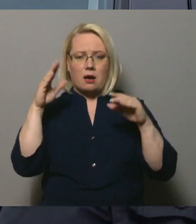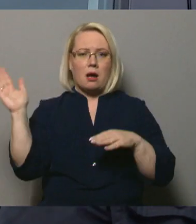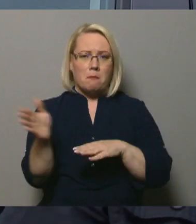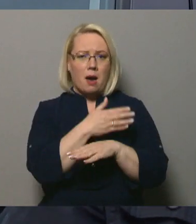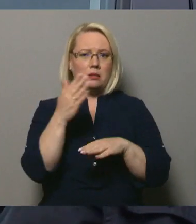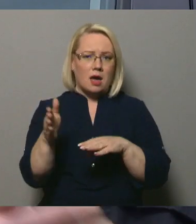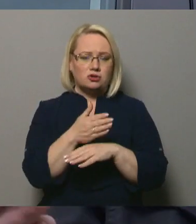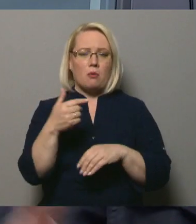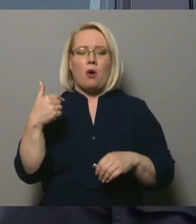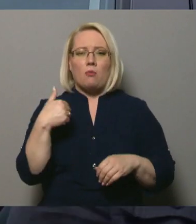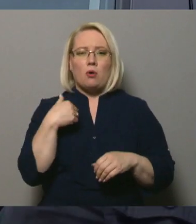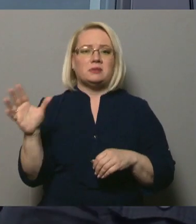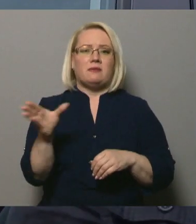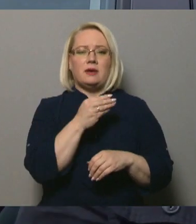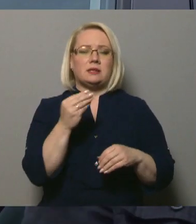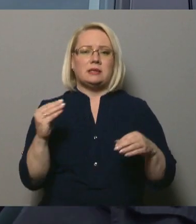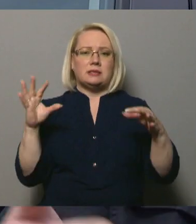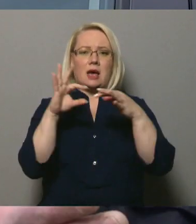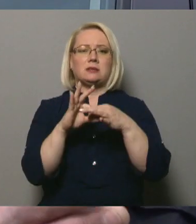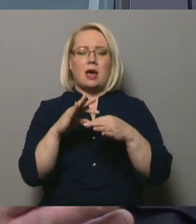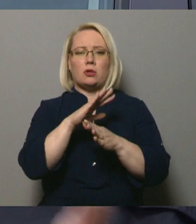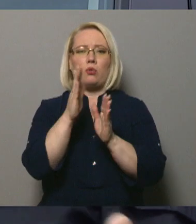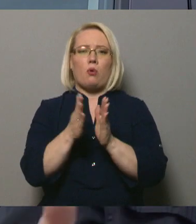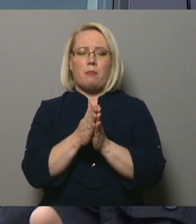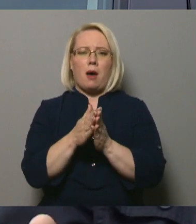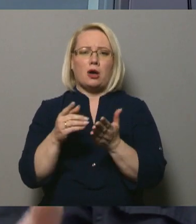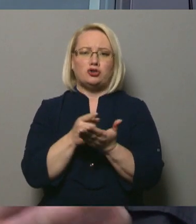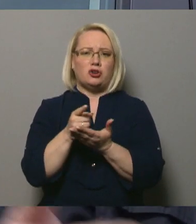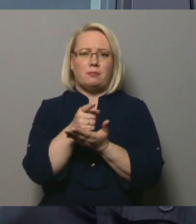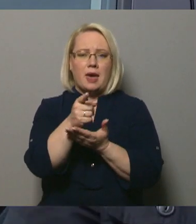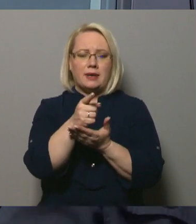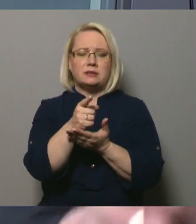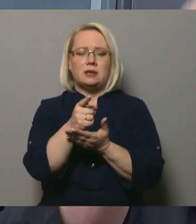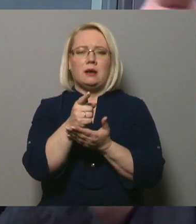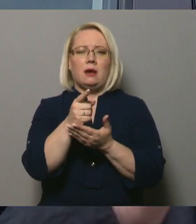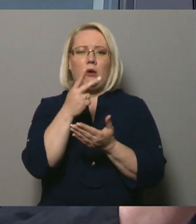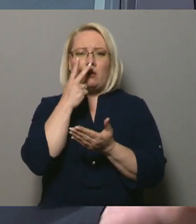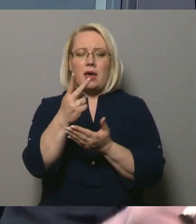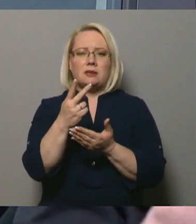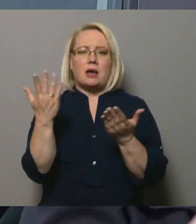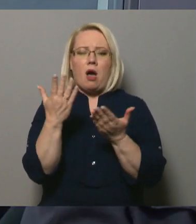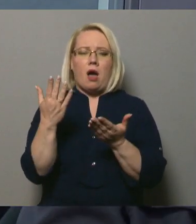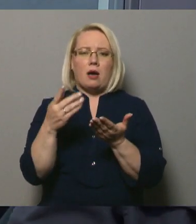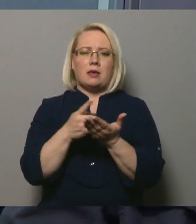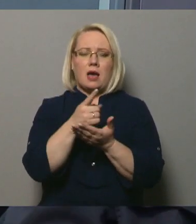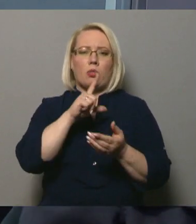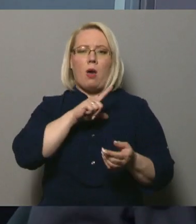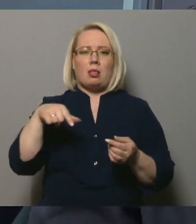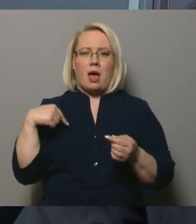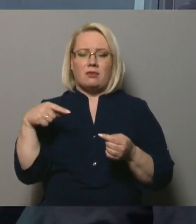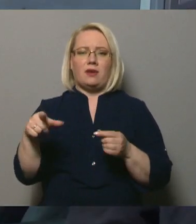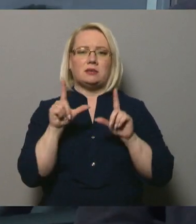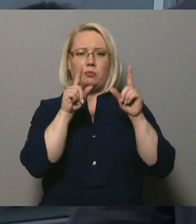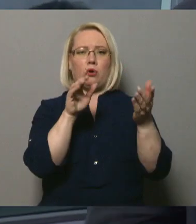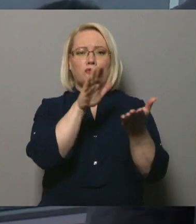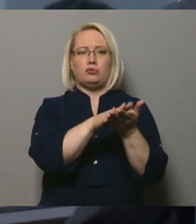un mums viņi visi ir saslēgti kopējā GPS saitē, un redz tādu ķēdīti, kā no Latvijas iet